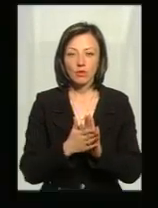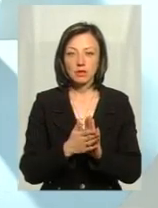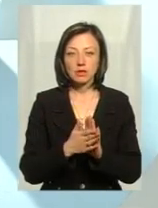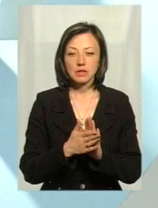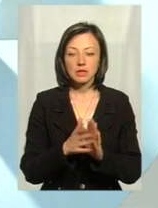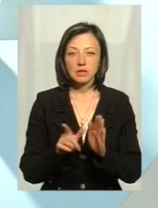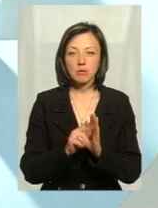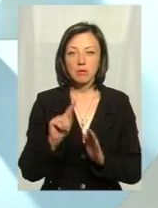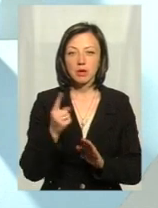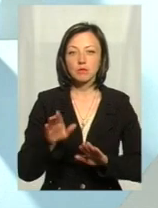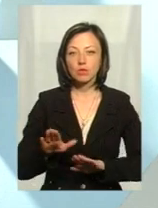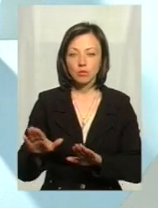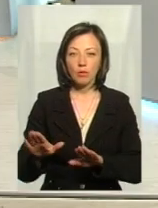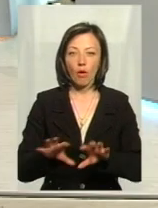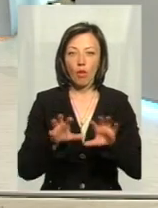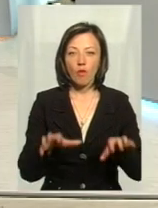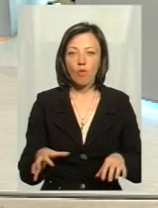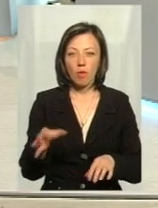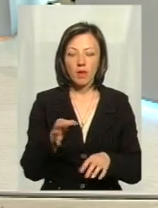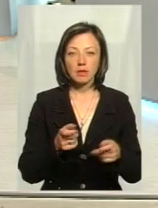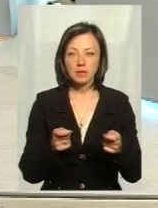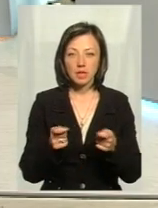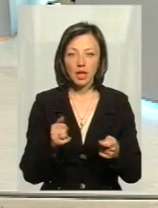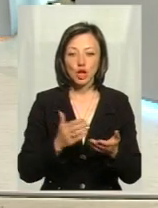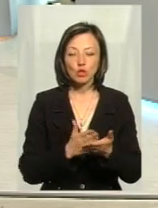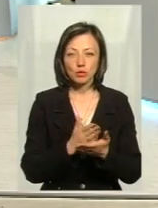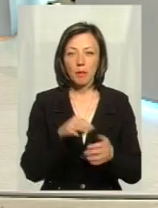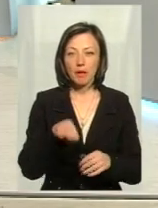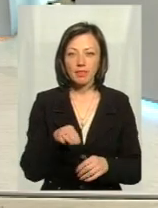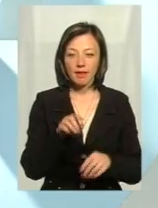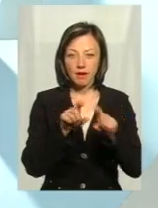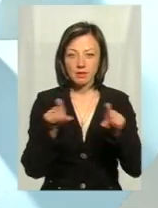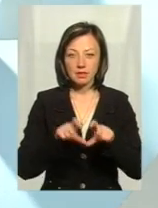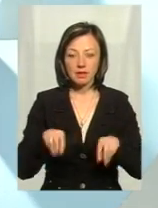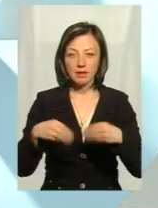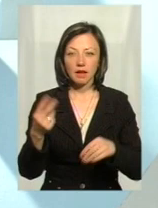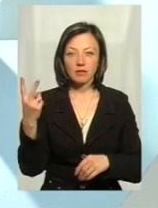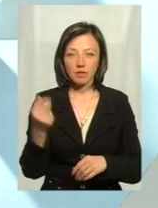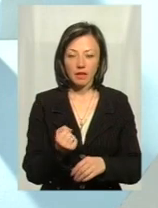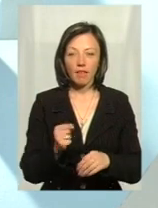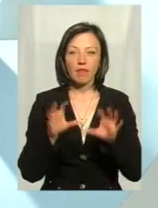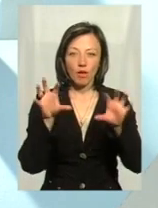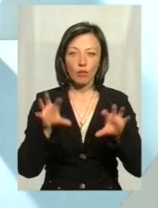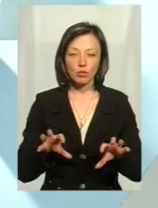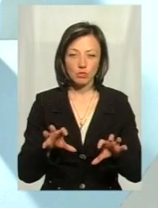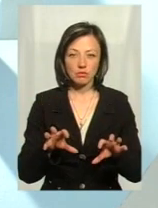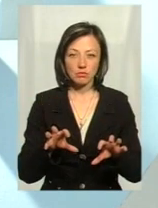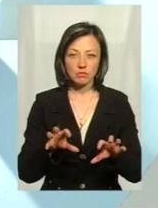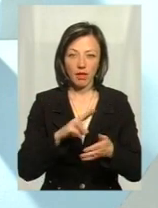заступником голови Хмельницької обласної державної адміністрації і службами таксі, що дали їм два тижні на легалізацію,